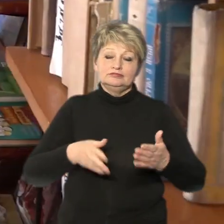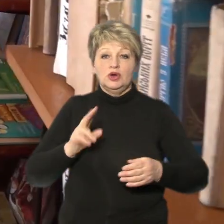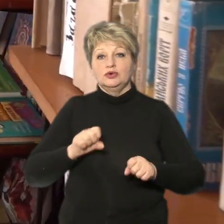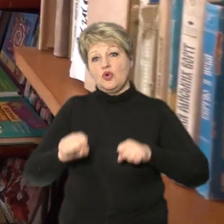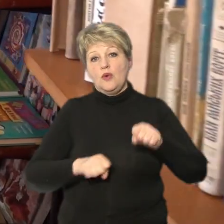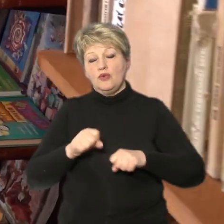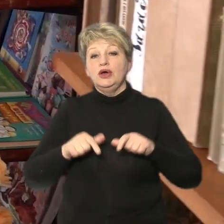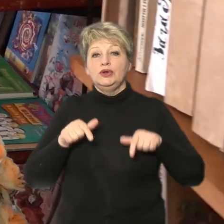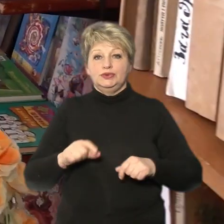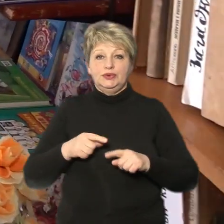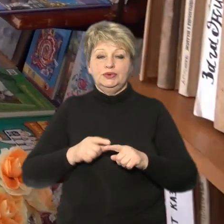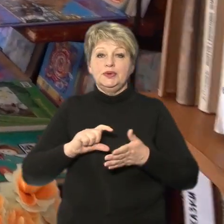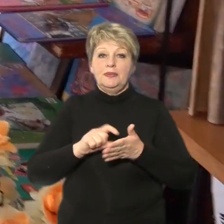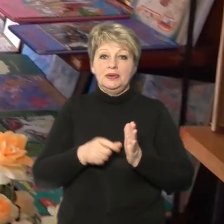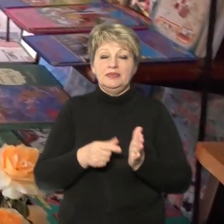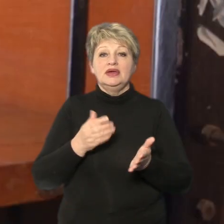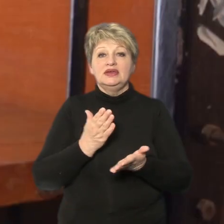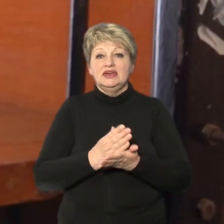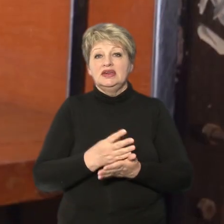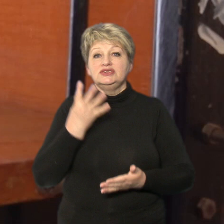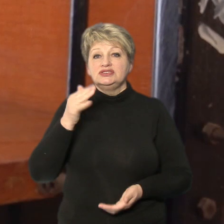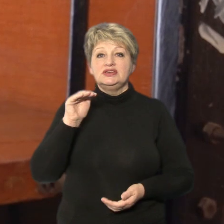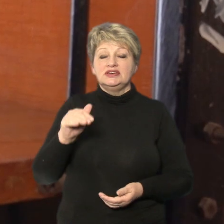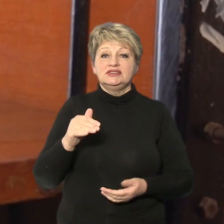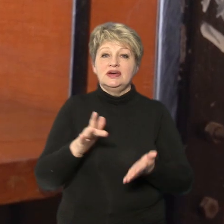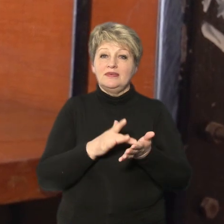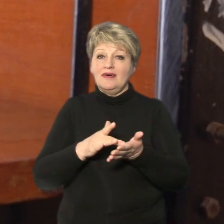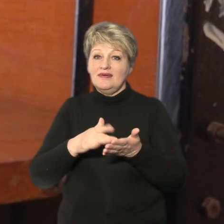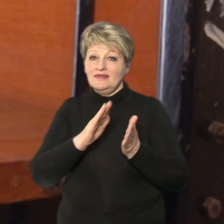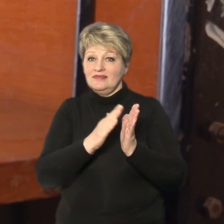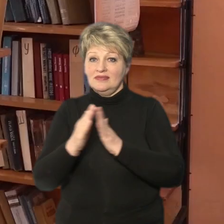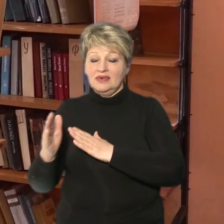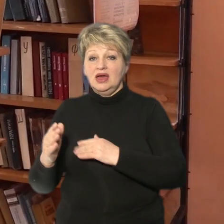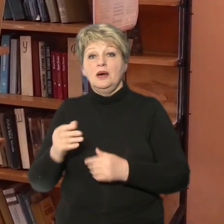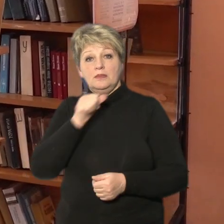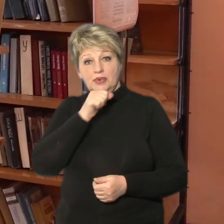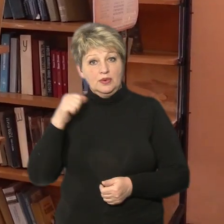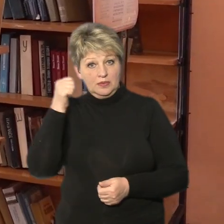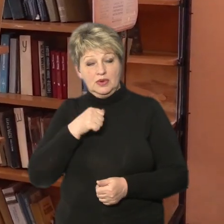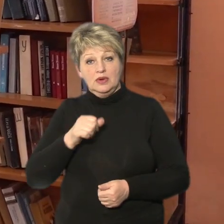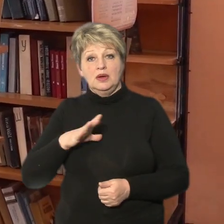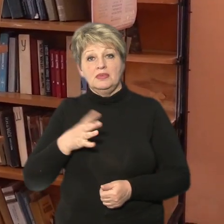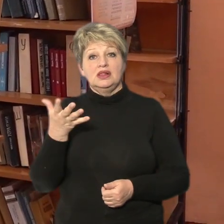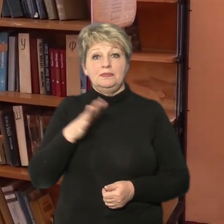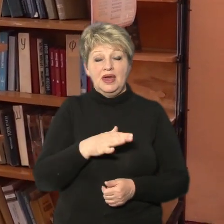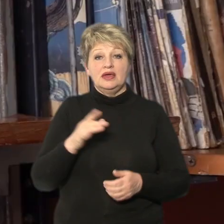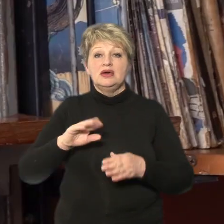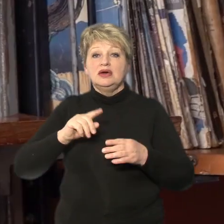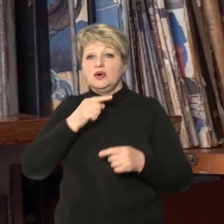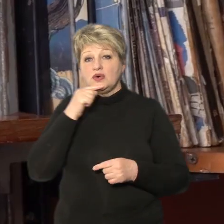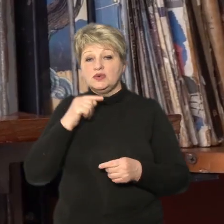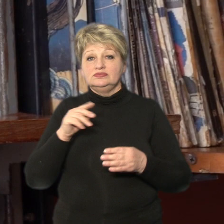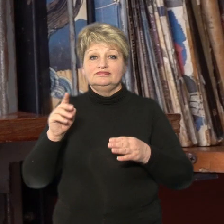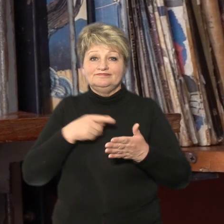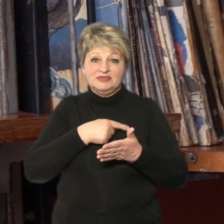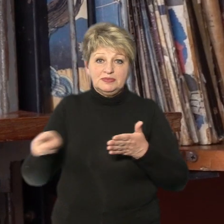Тут у приміщенні зібрано 4 тисячі примірників. Ще рік тому їх було 5 тисяч. Махедівську списали у зв'язку з повномасштабною війною та заховали подалі від